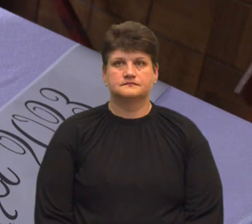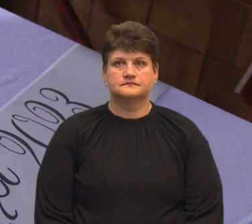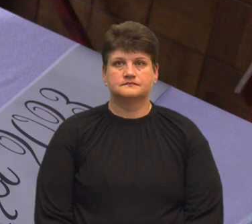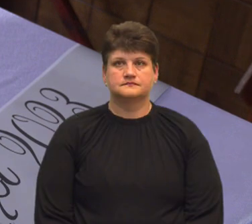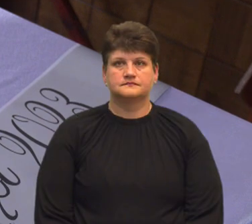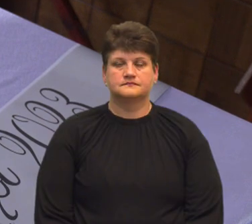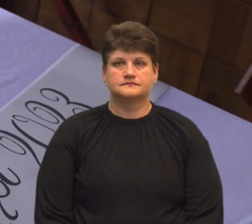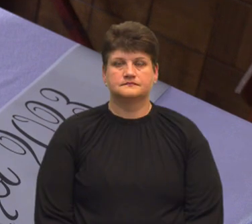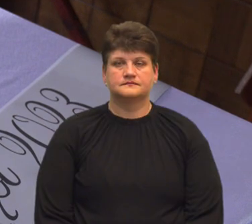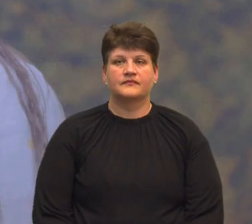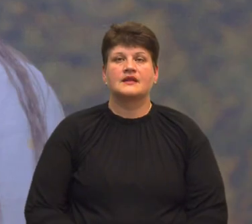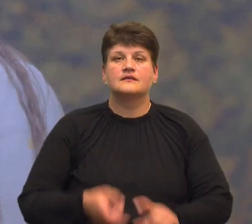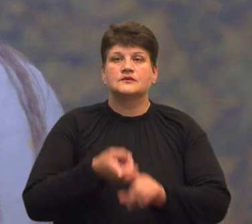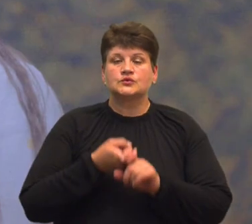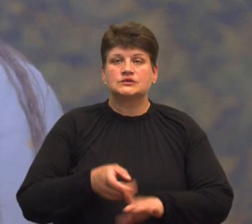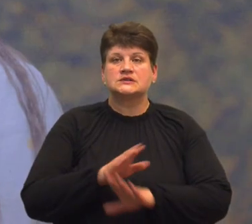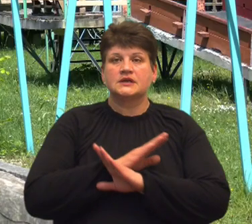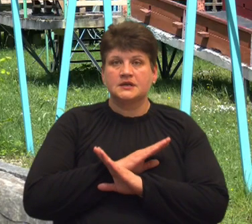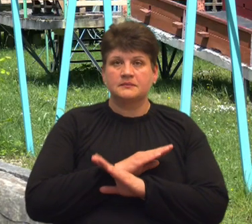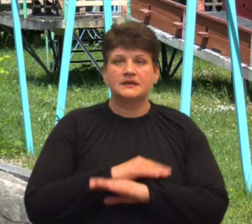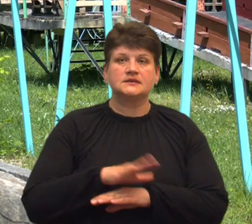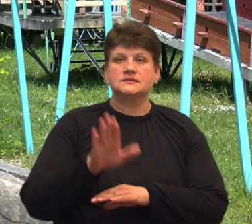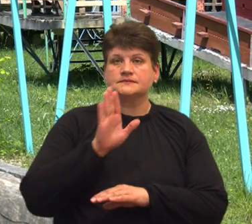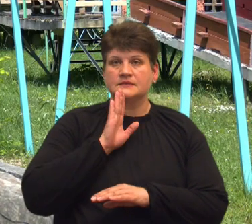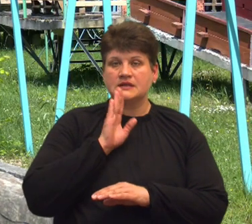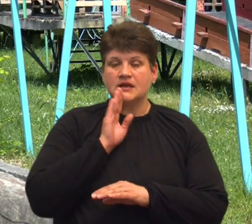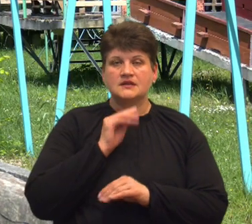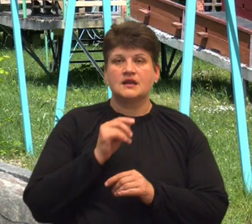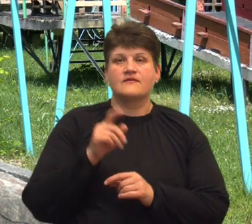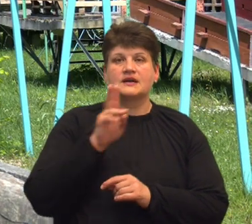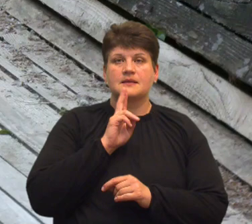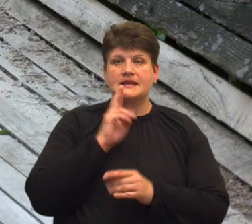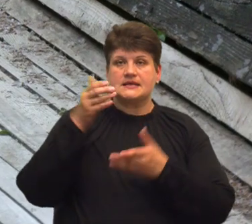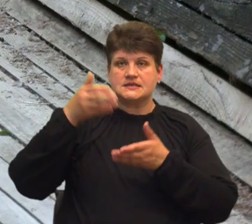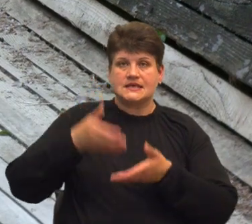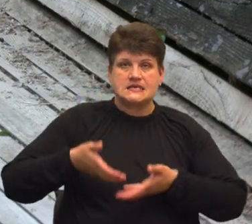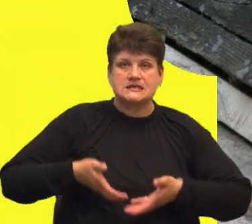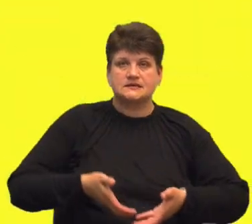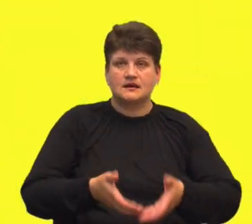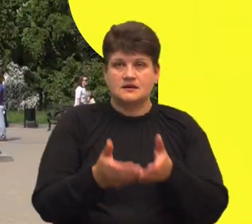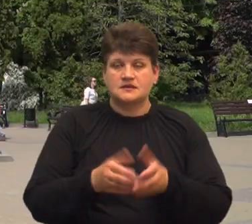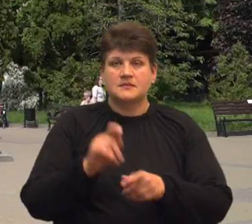Через загиби і школярки на Краменецькій санній трасі перевірять усі дитячо-юнацькі спортивні школи.